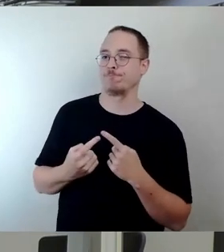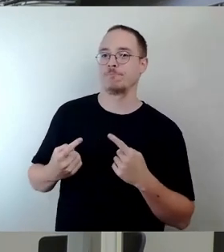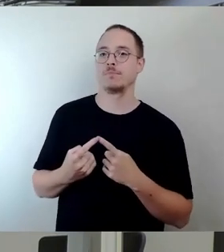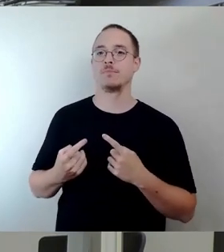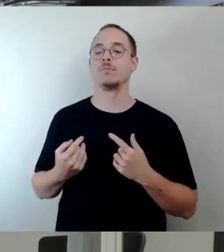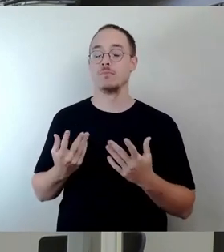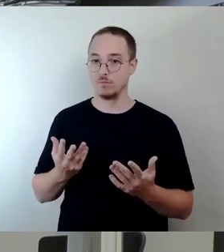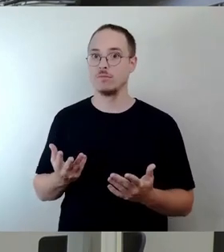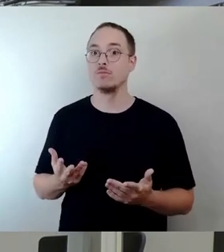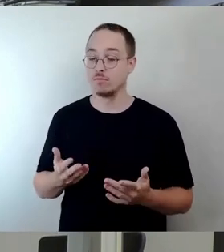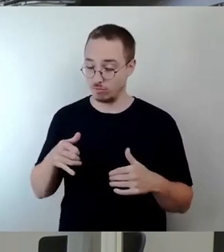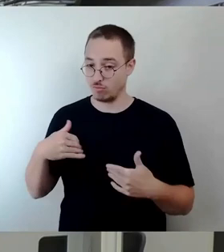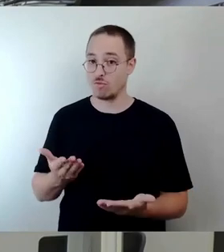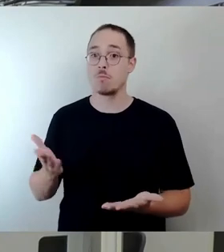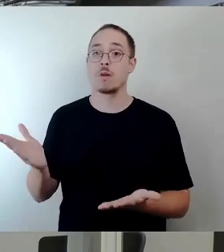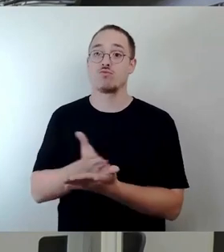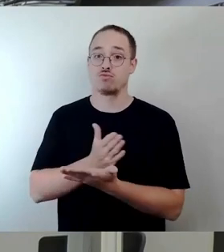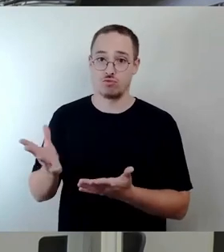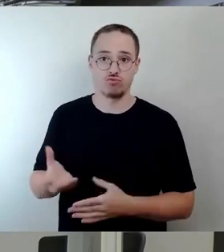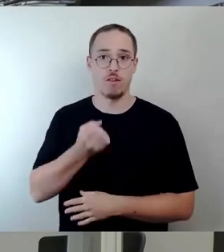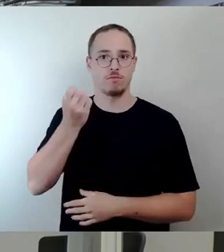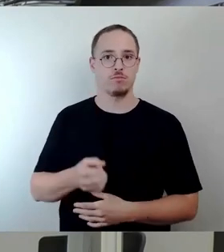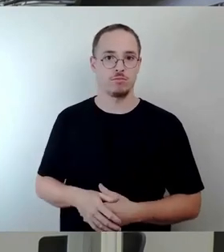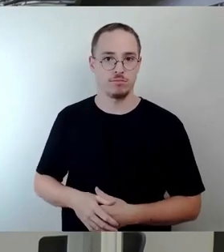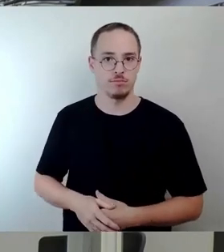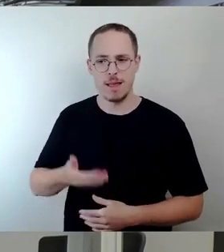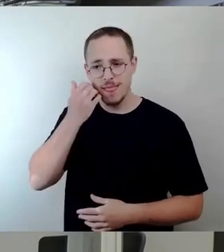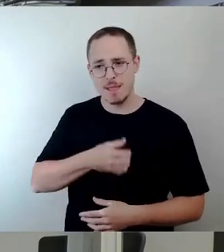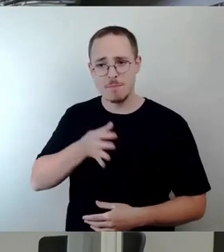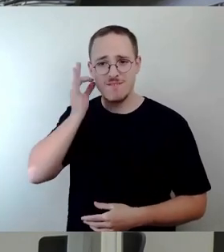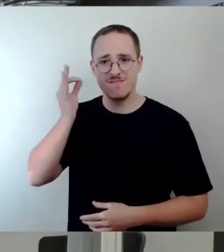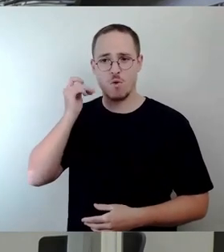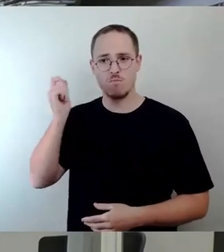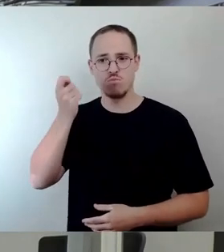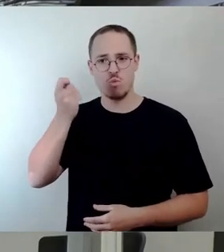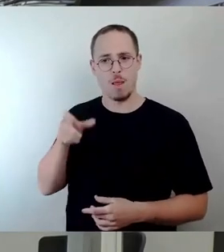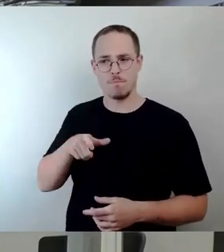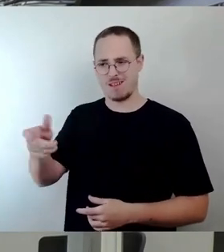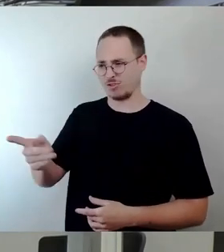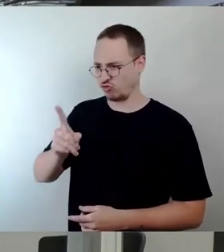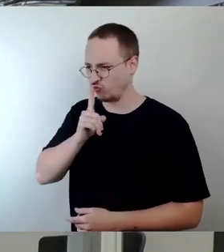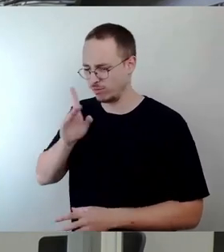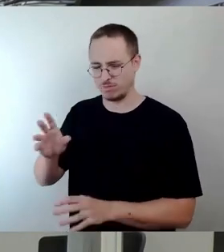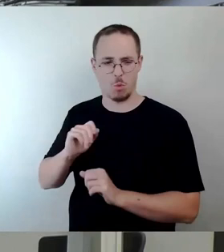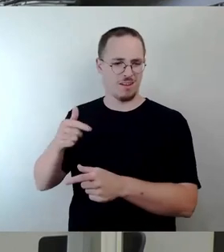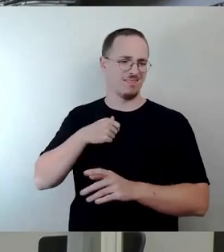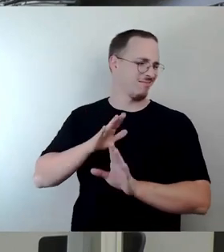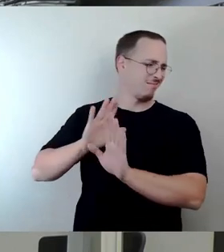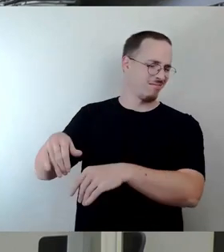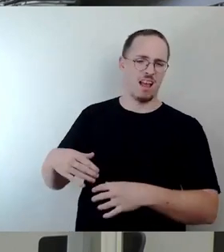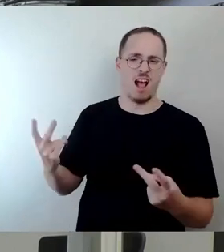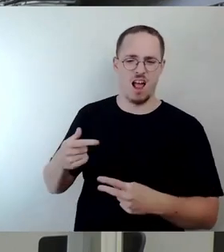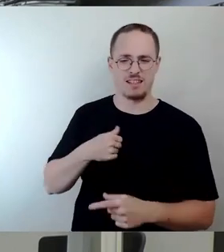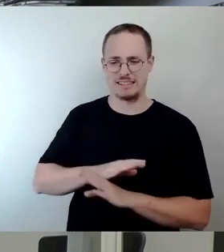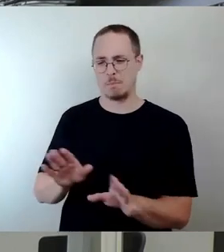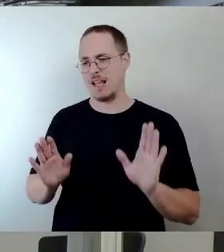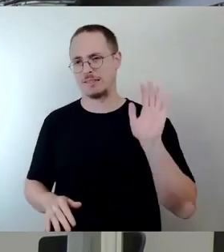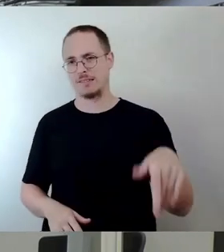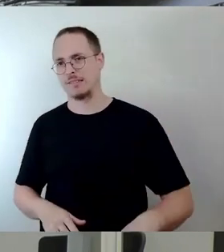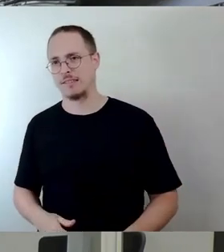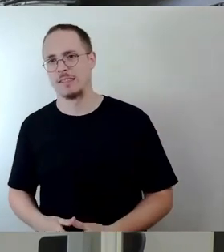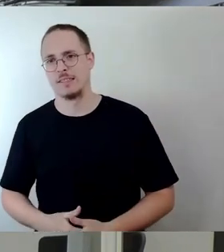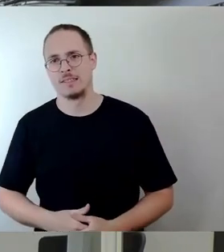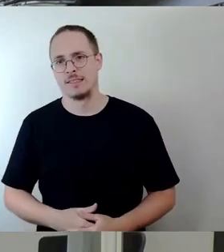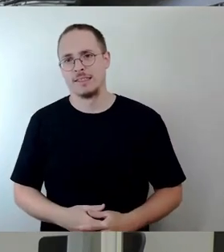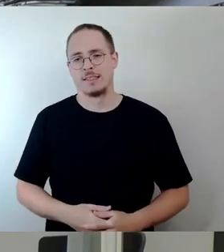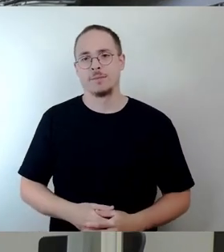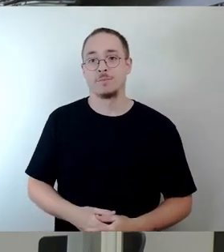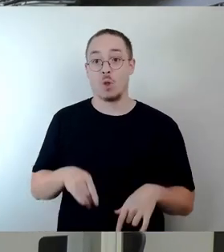heute